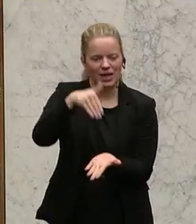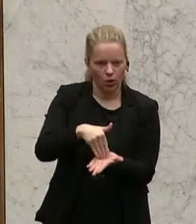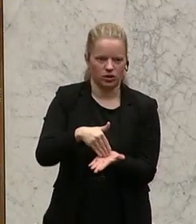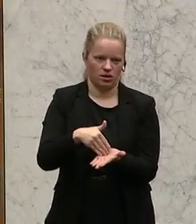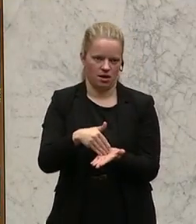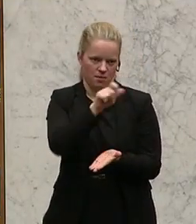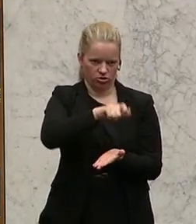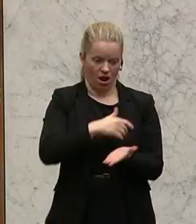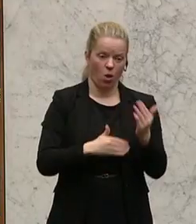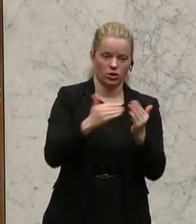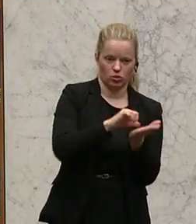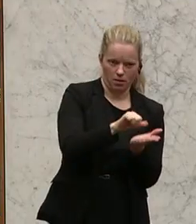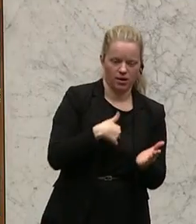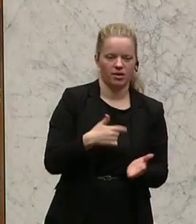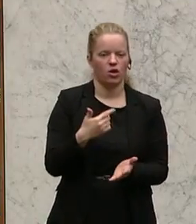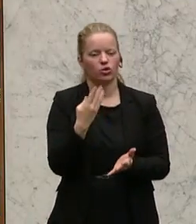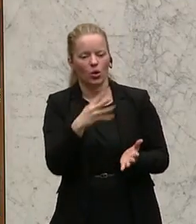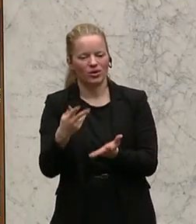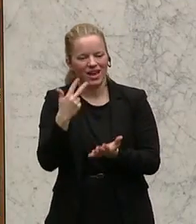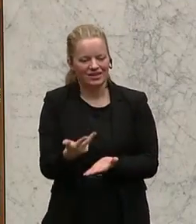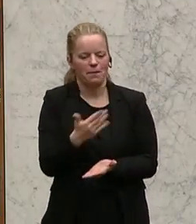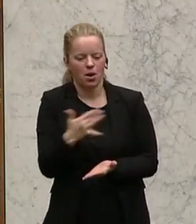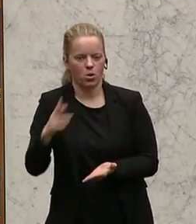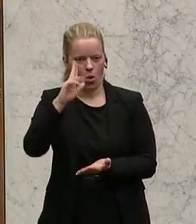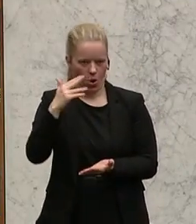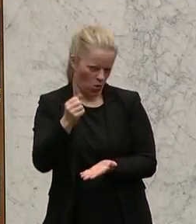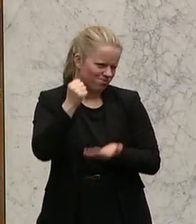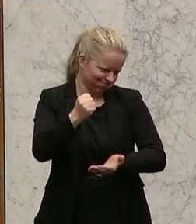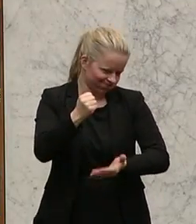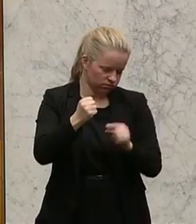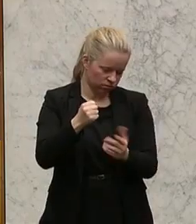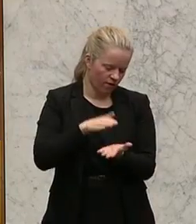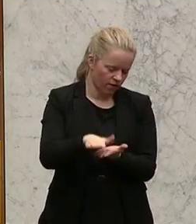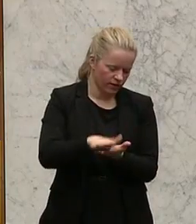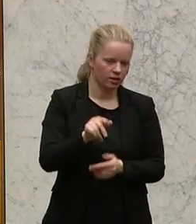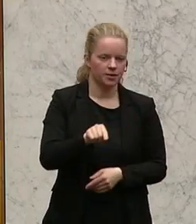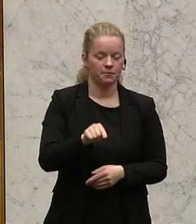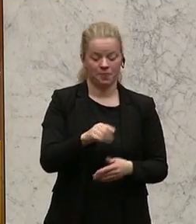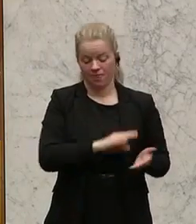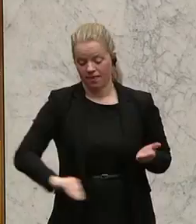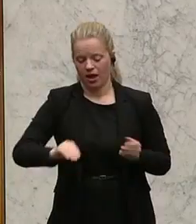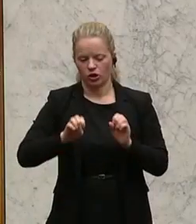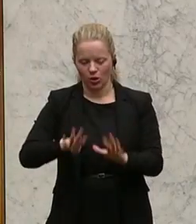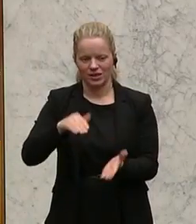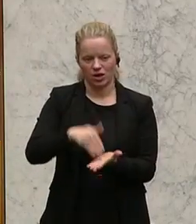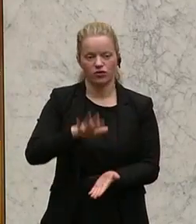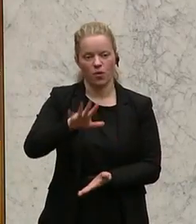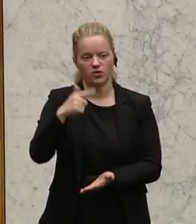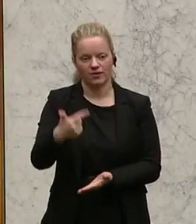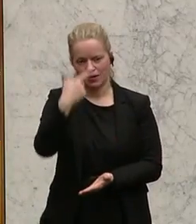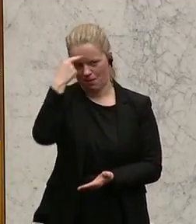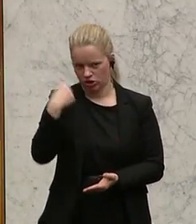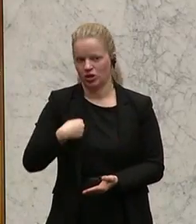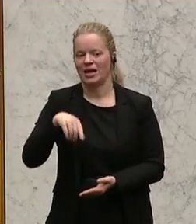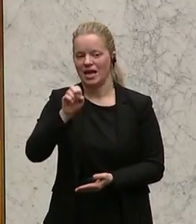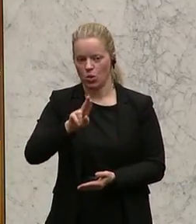Österreich erhalten, 930 Millionen Euro wurden dafür aufgewendet. Davon waren 19.025 Menschen aus